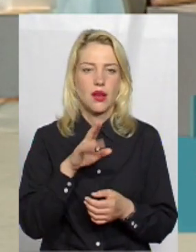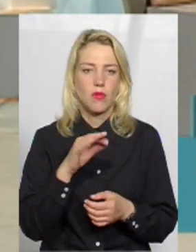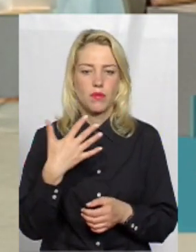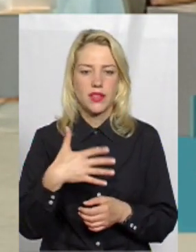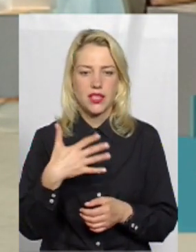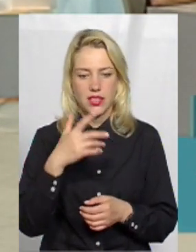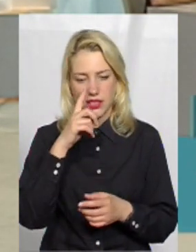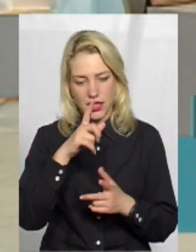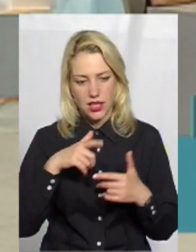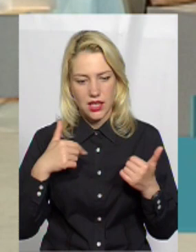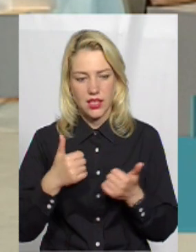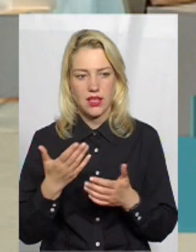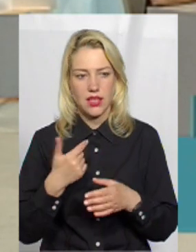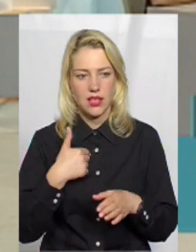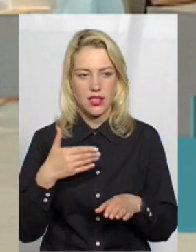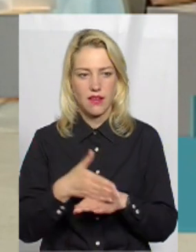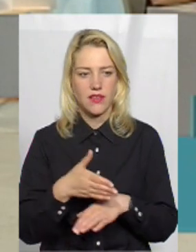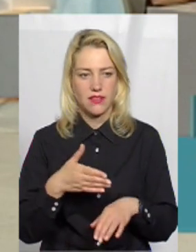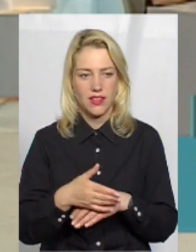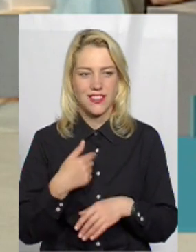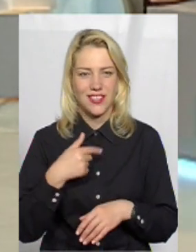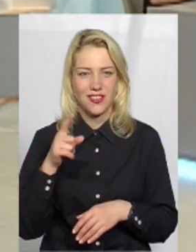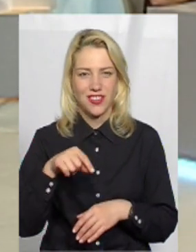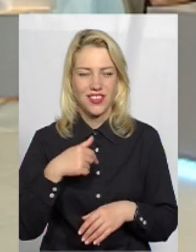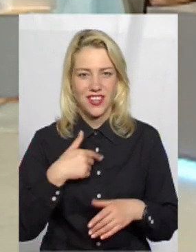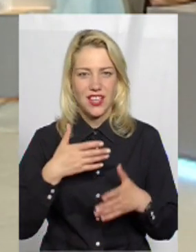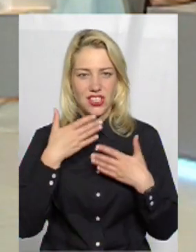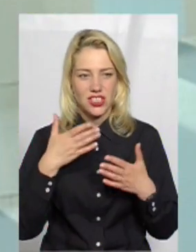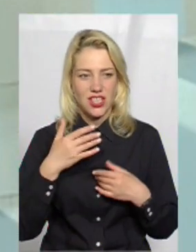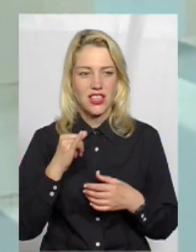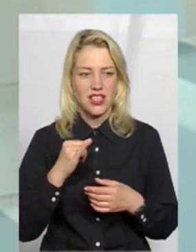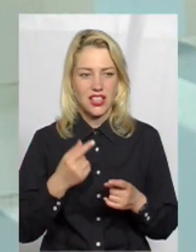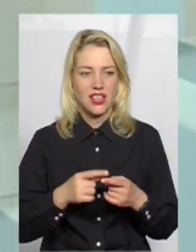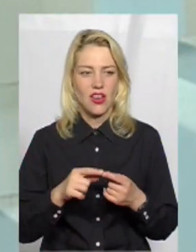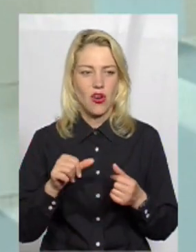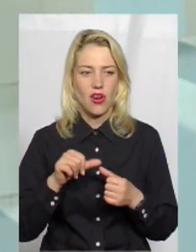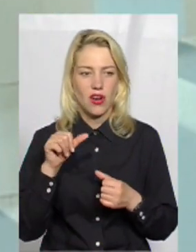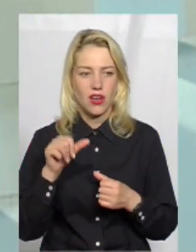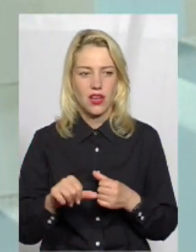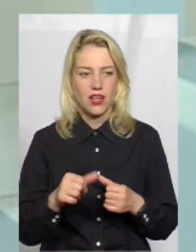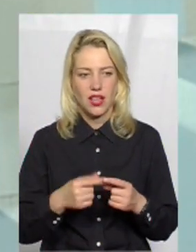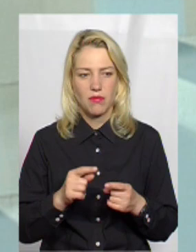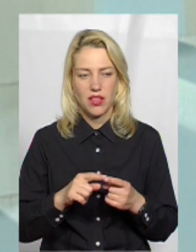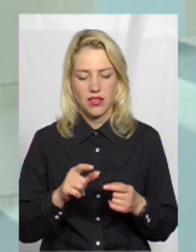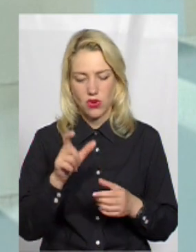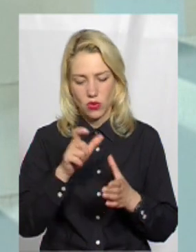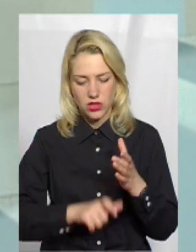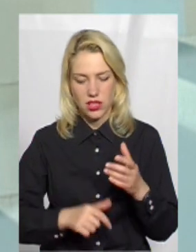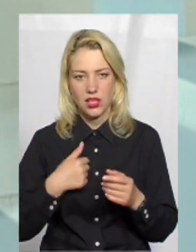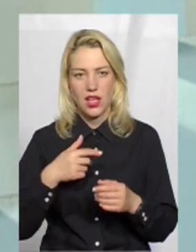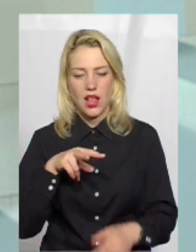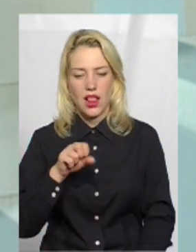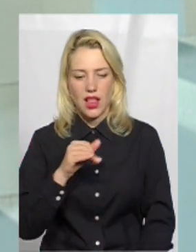50 країнах, які я відвідув. Ну, і окремий розділ, зовів буквально три місяці тому, це